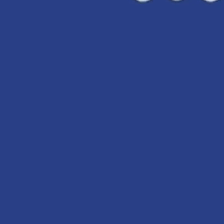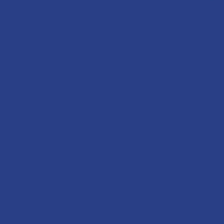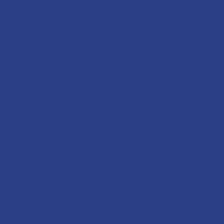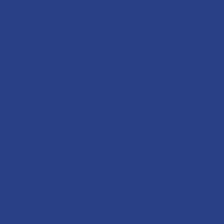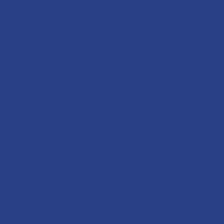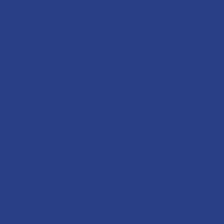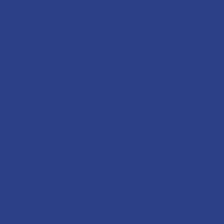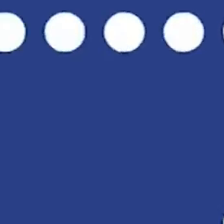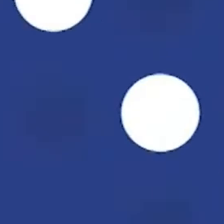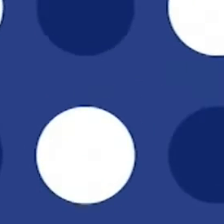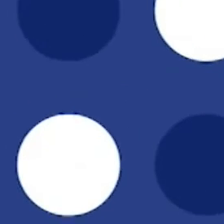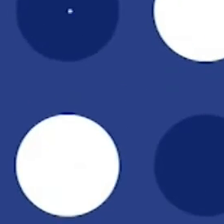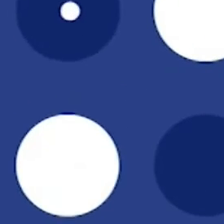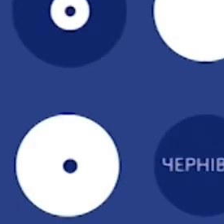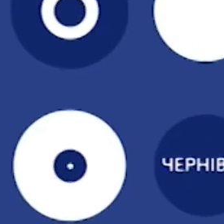Наступний